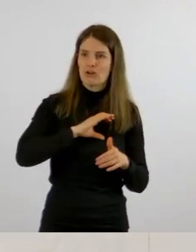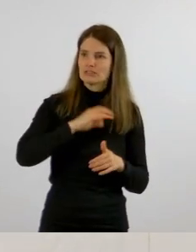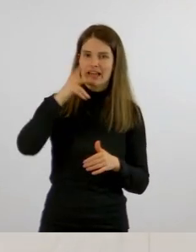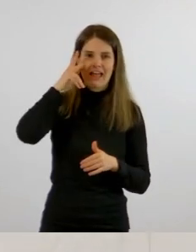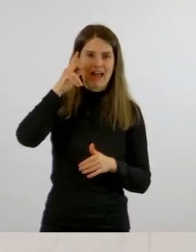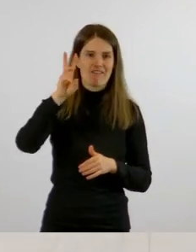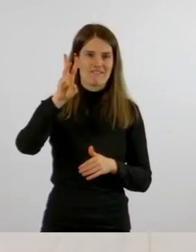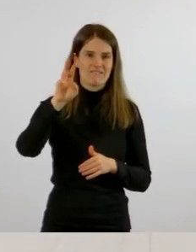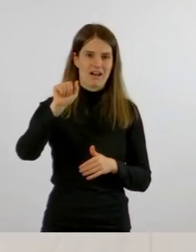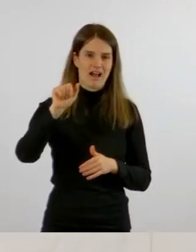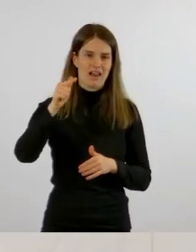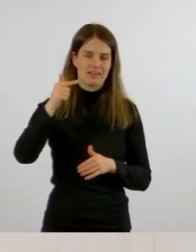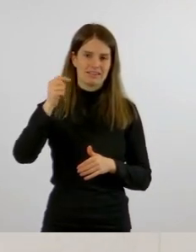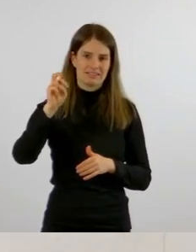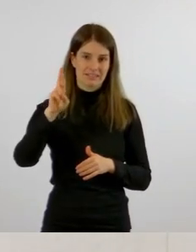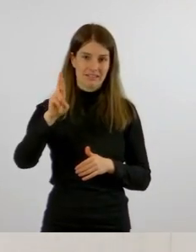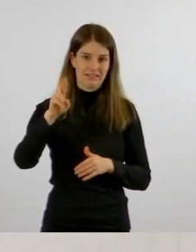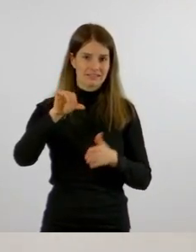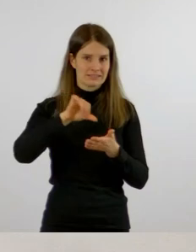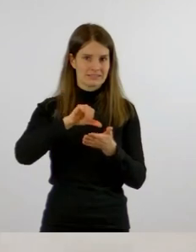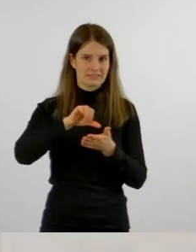noch Fragen stellt.